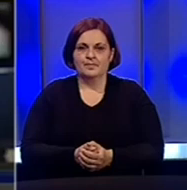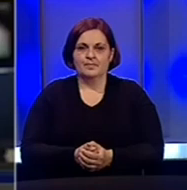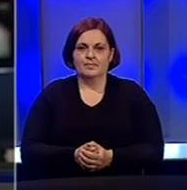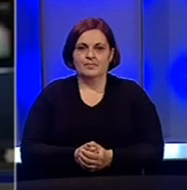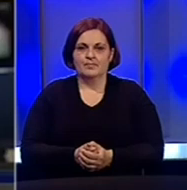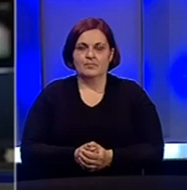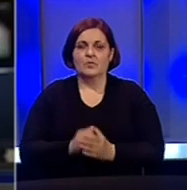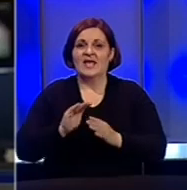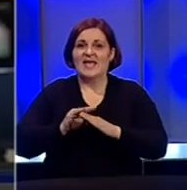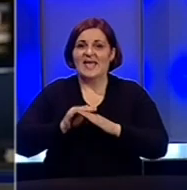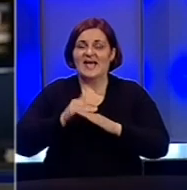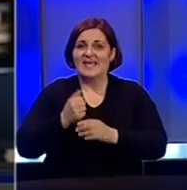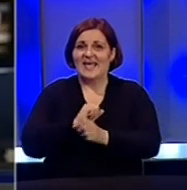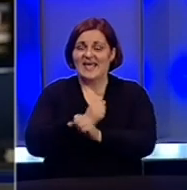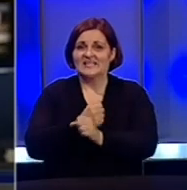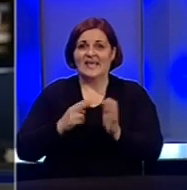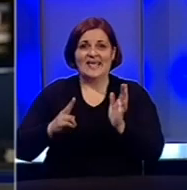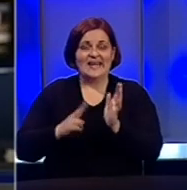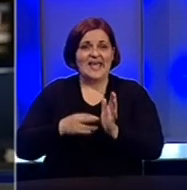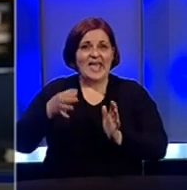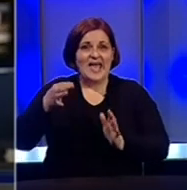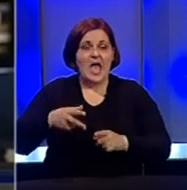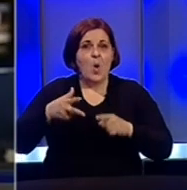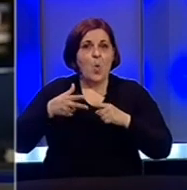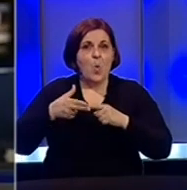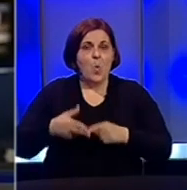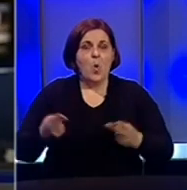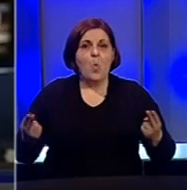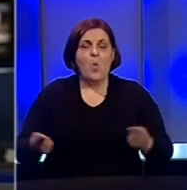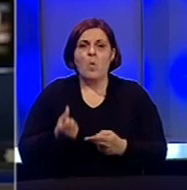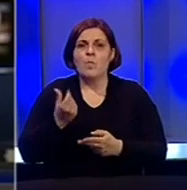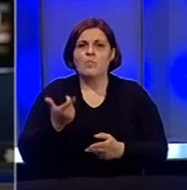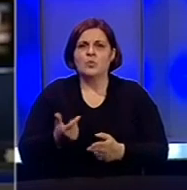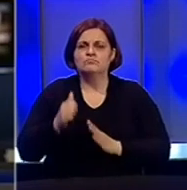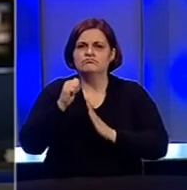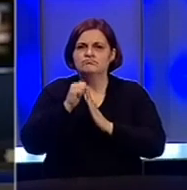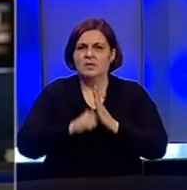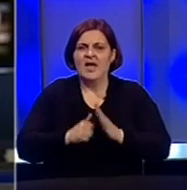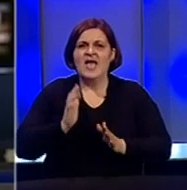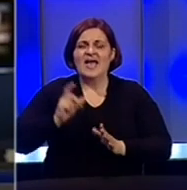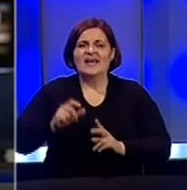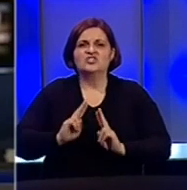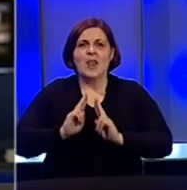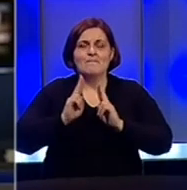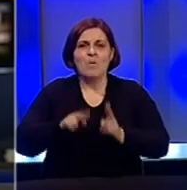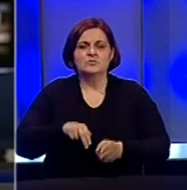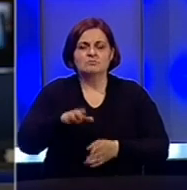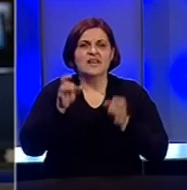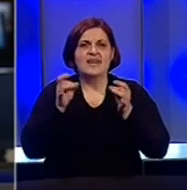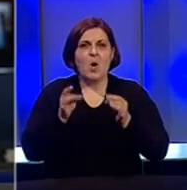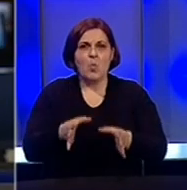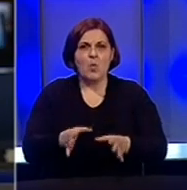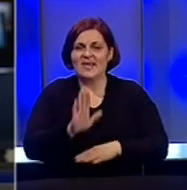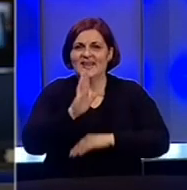Nakon što su u Hercegovačkom Neretvanskom kantonu ukinute ili ublažene brojne restrikcije, građani Mostara izašli su na ulice